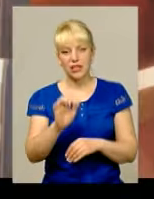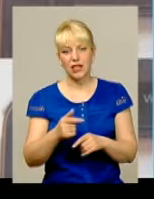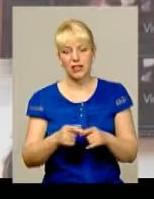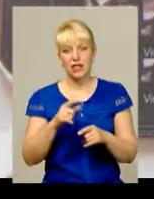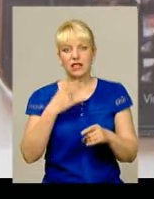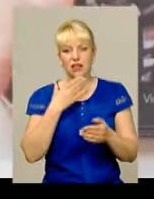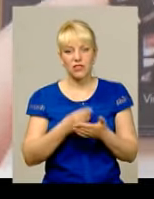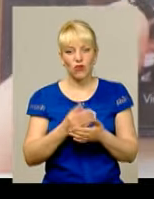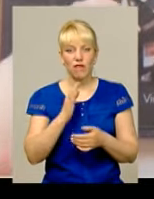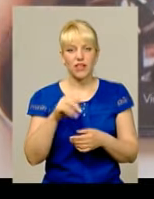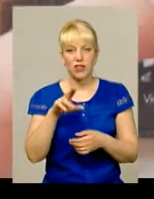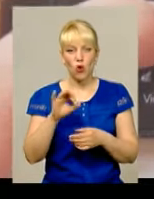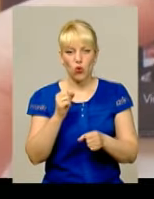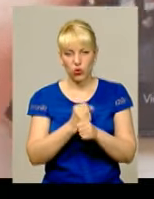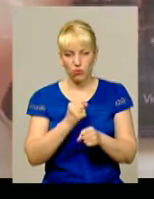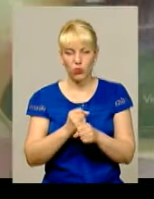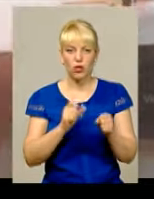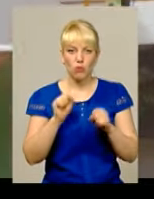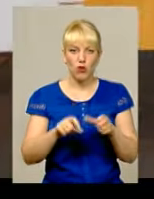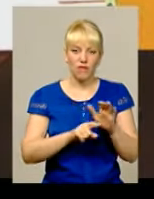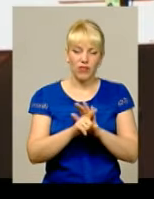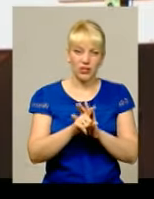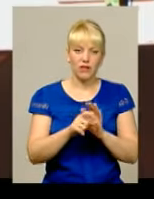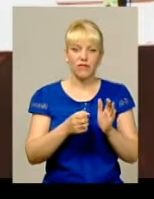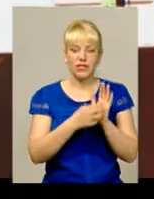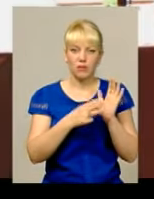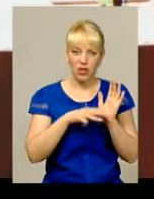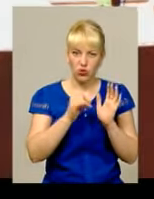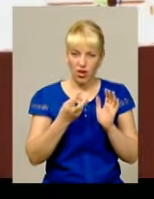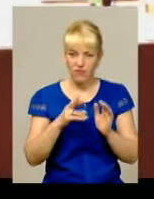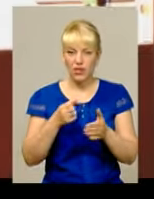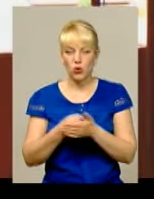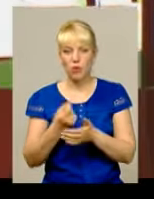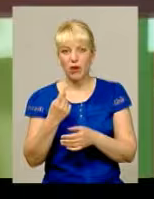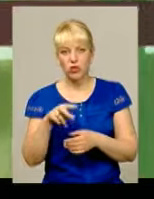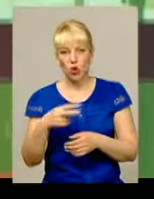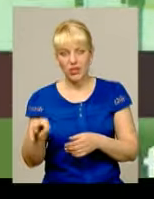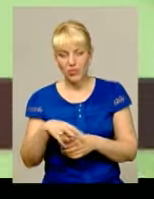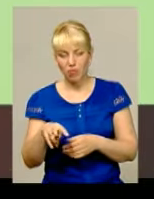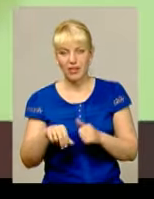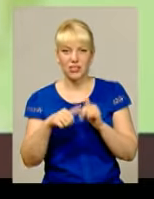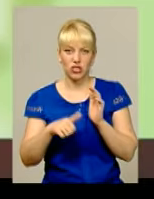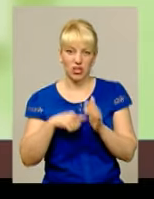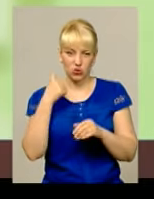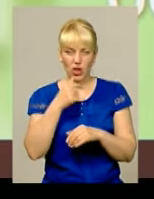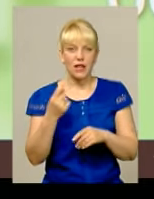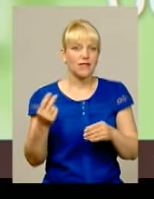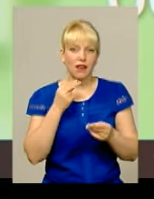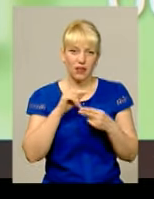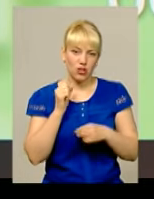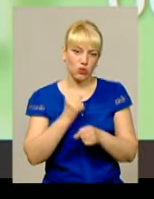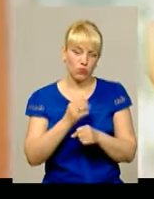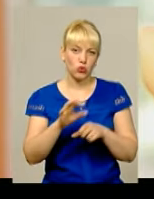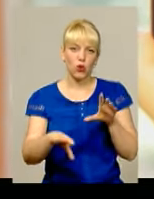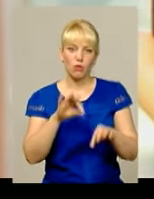на свої відеороботи можна від 18 травня аж до 1 листопада 2016 року Найкращі роботи обиратимуть